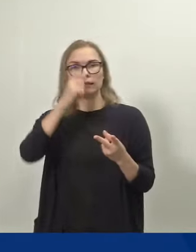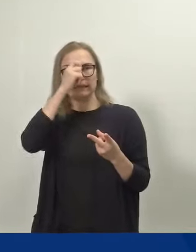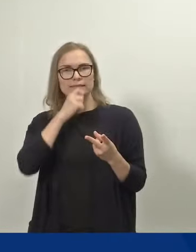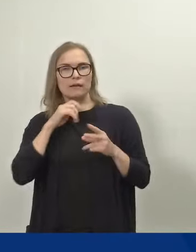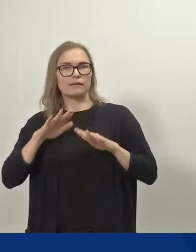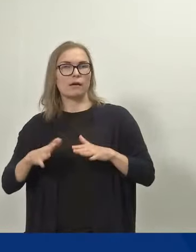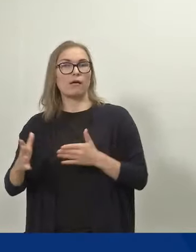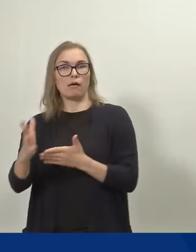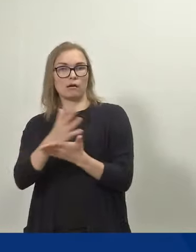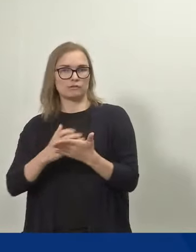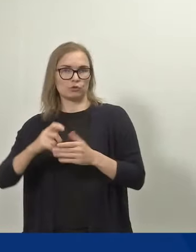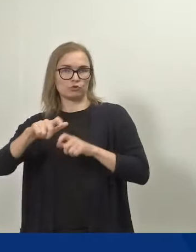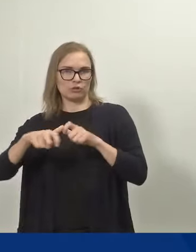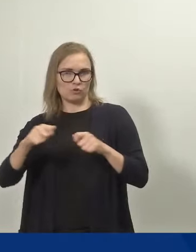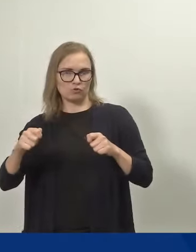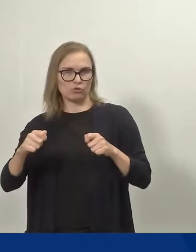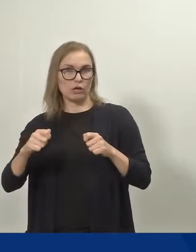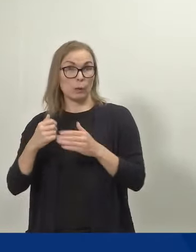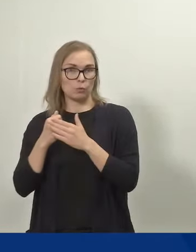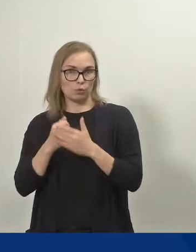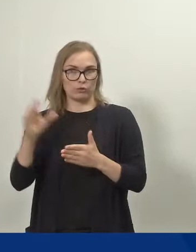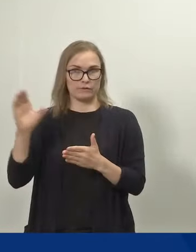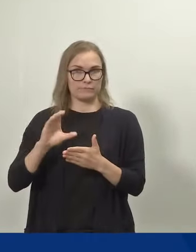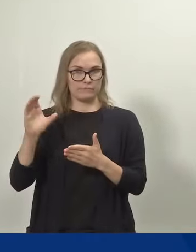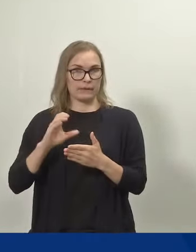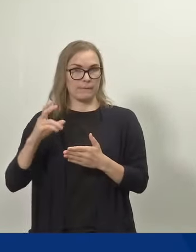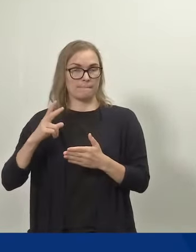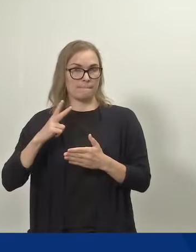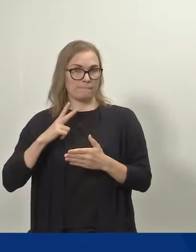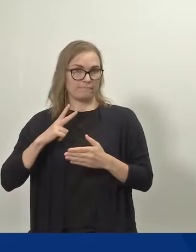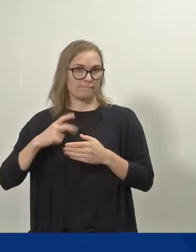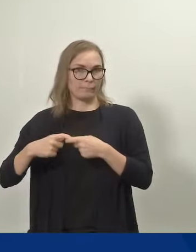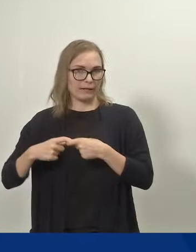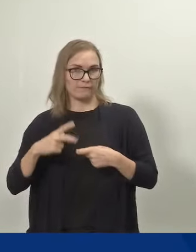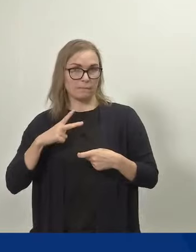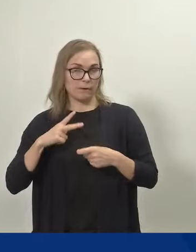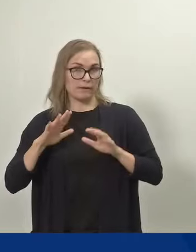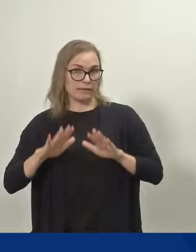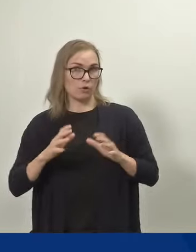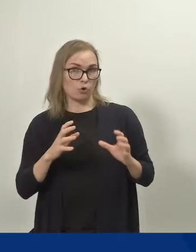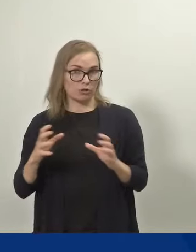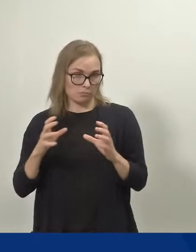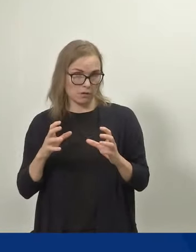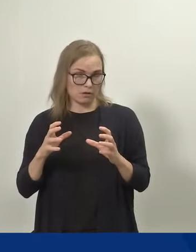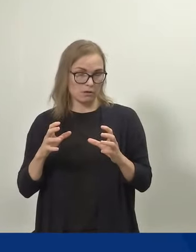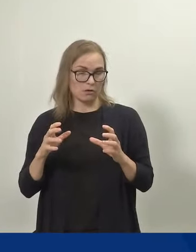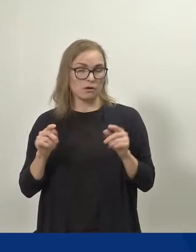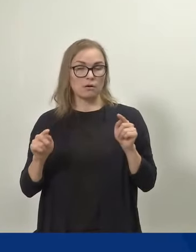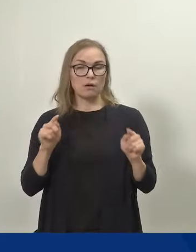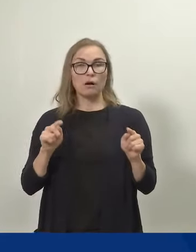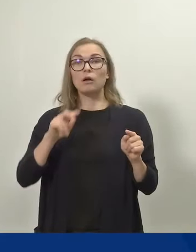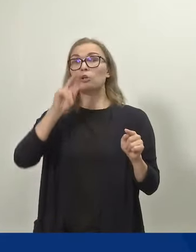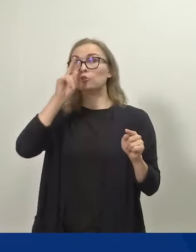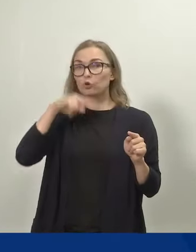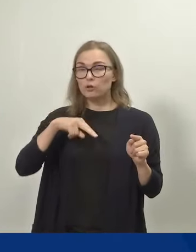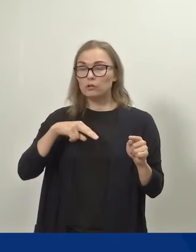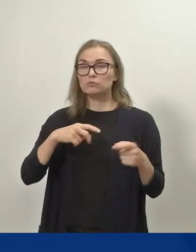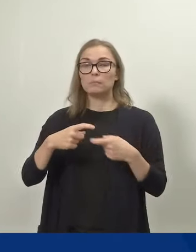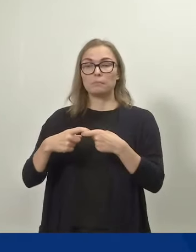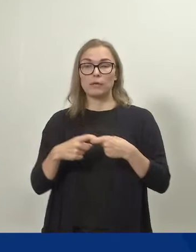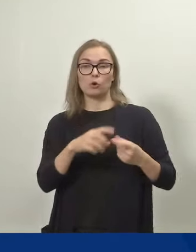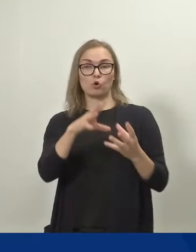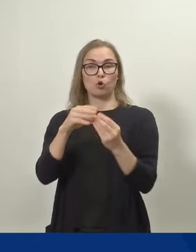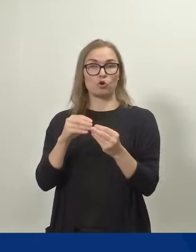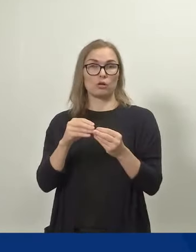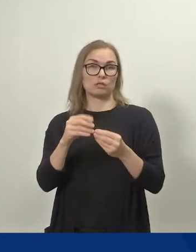ansiosidonnaiselle tuella perhevapaalle hoitamaan, niin on hyvin todennäköistä, että perheen kokonaistaloudellisen